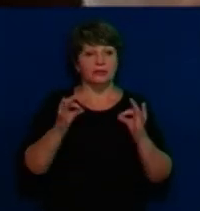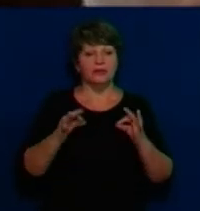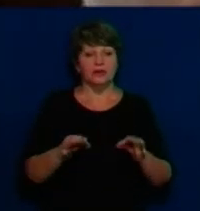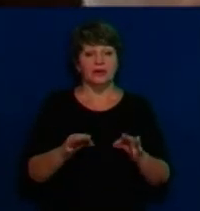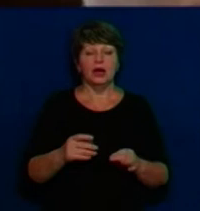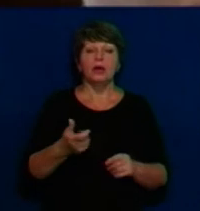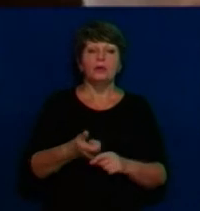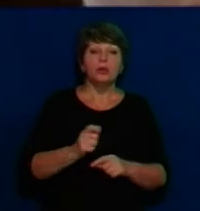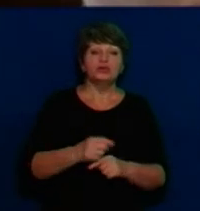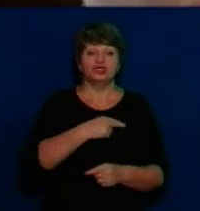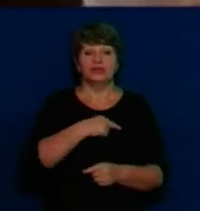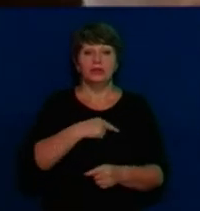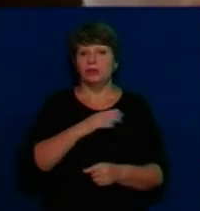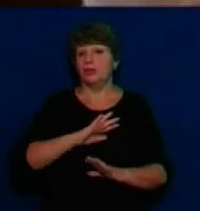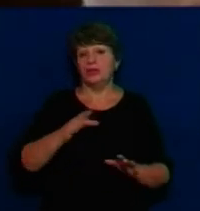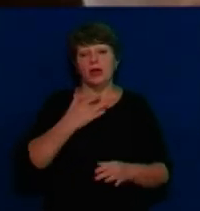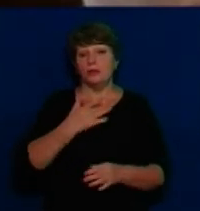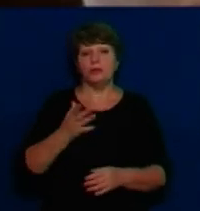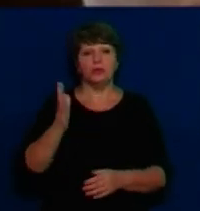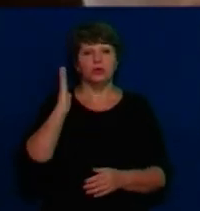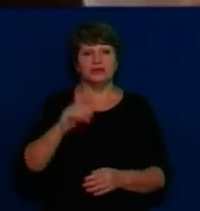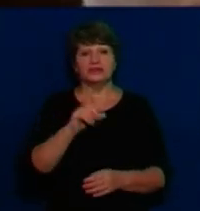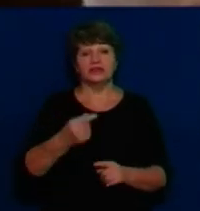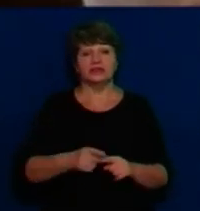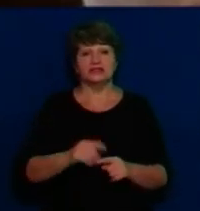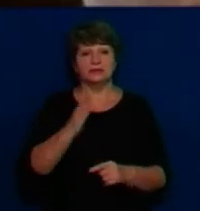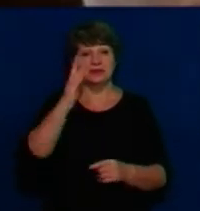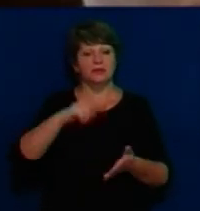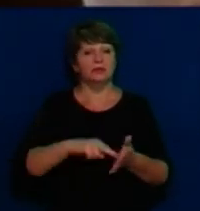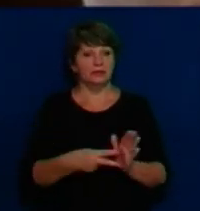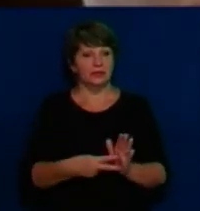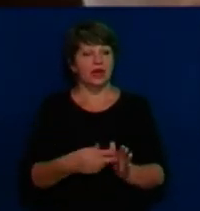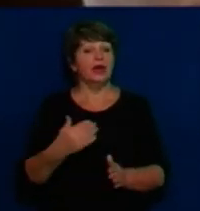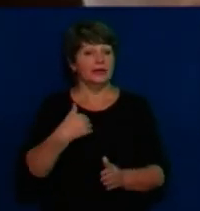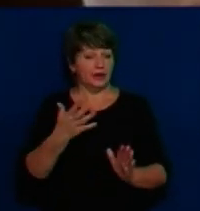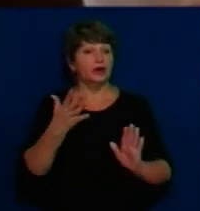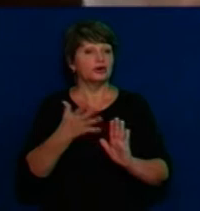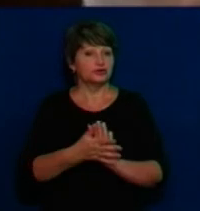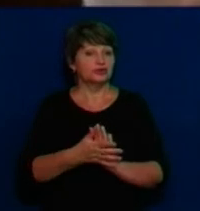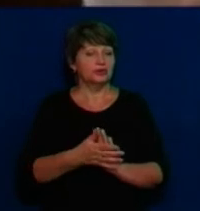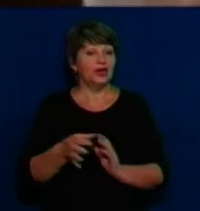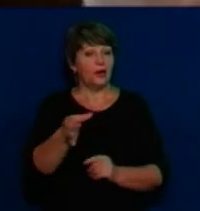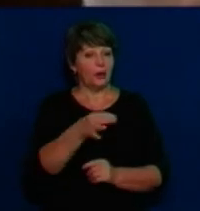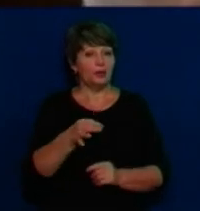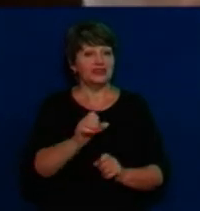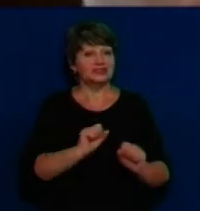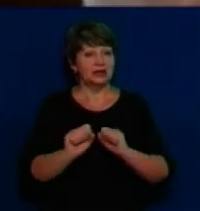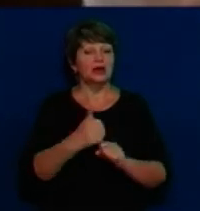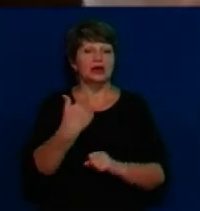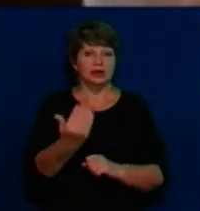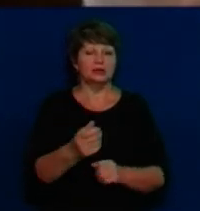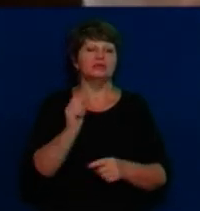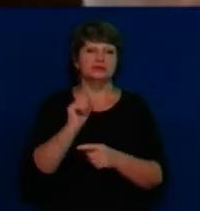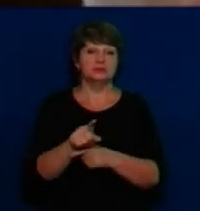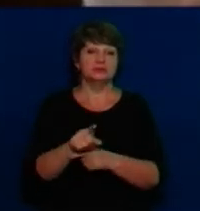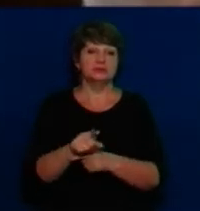більшість депутатів не проголосували якраз за цей перспективний план. Я то розумію обласних чиновників, їм ставлять завдання, там, наприклад, під